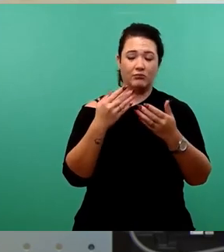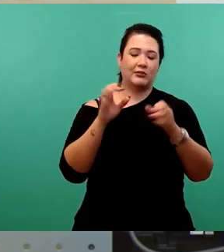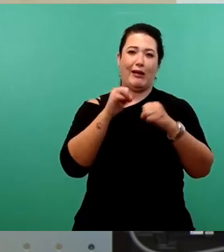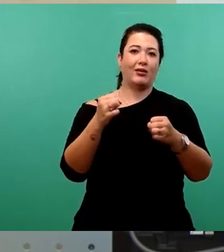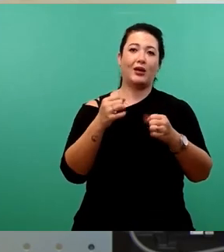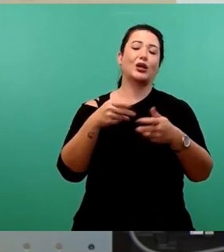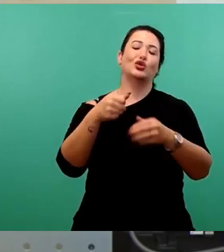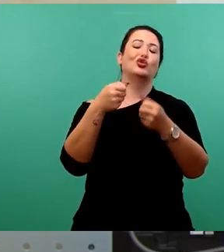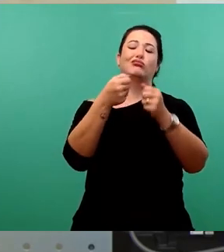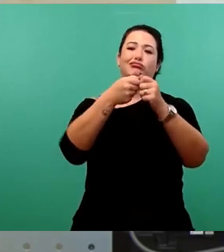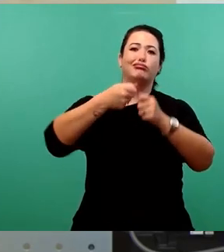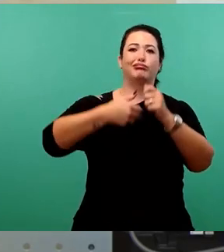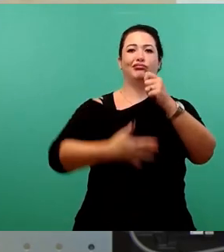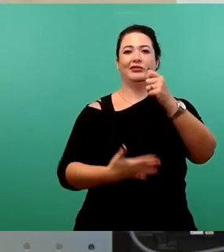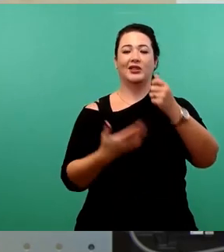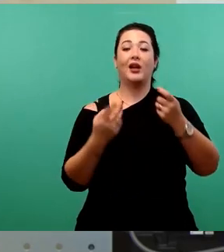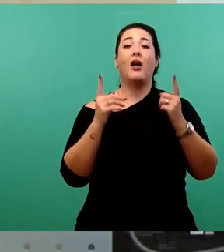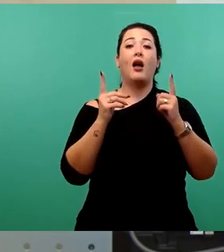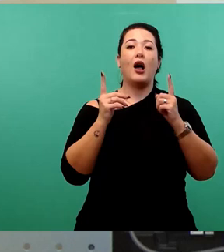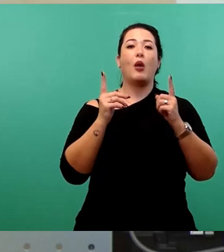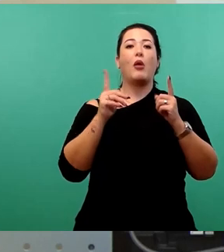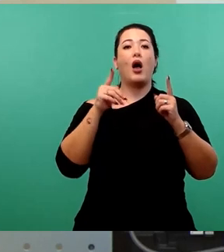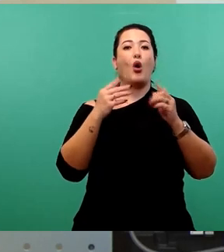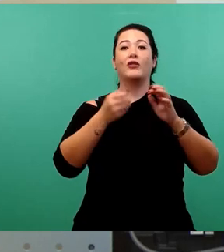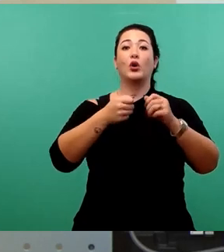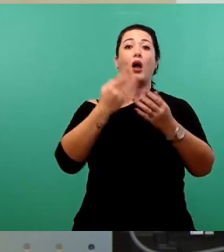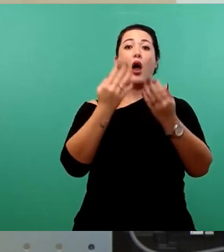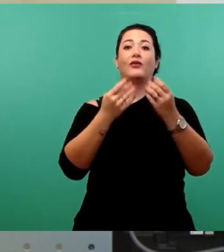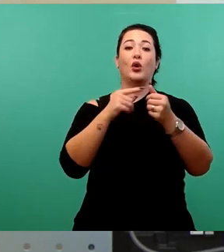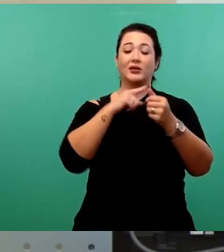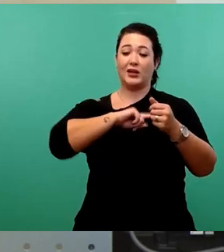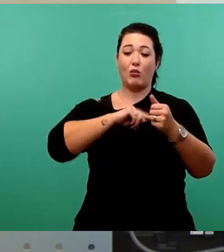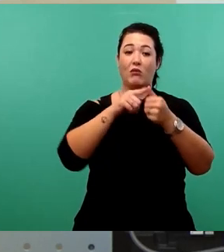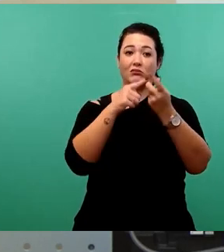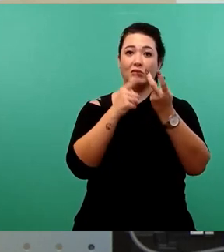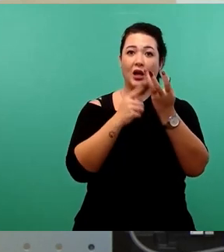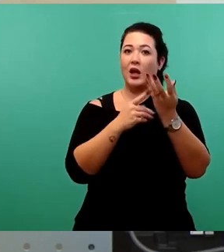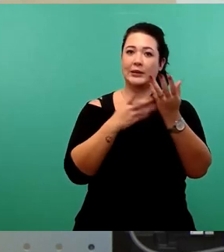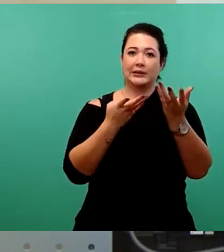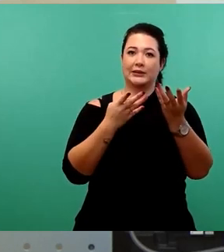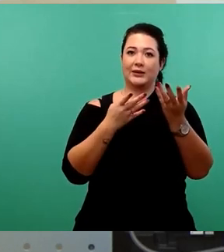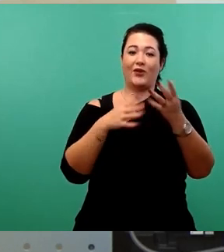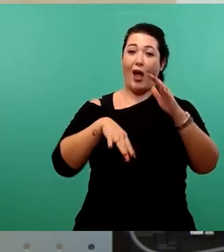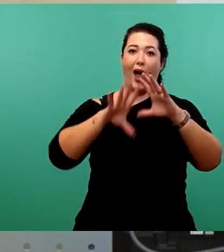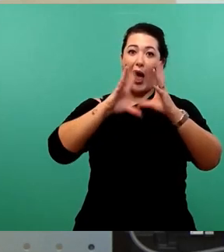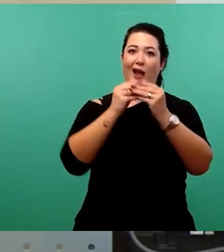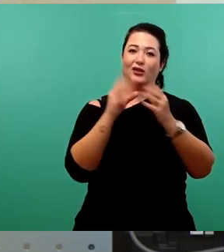nicht abgeschlossene Aufzählung. Aber die